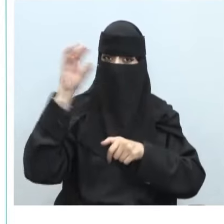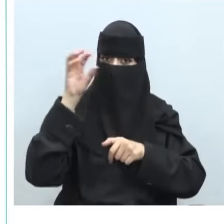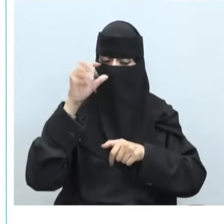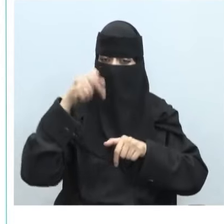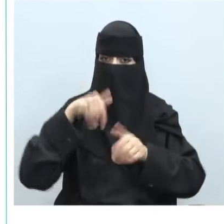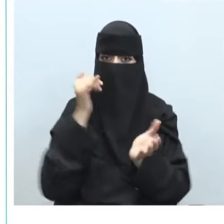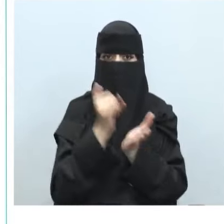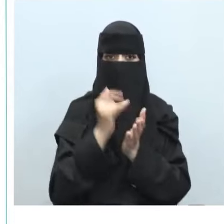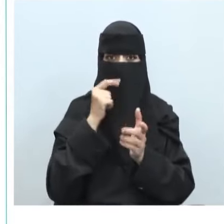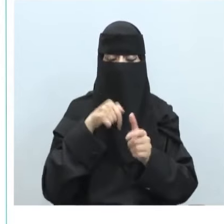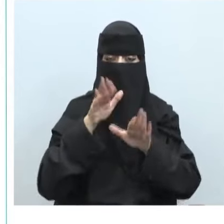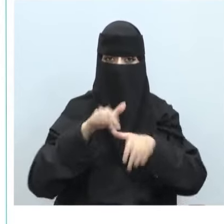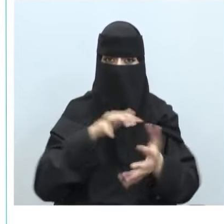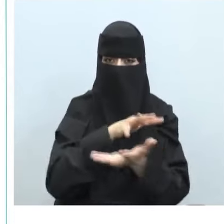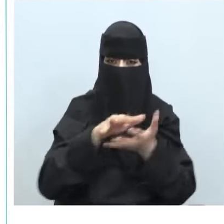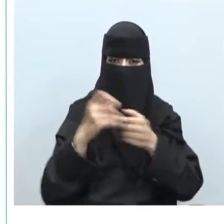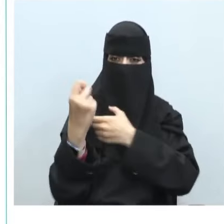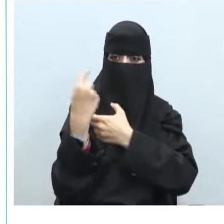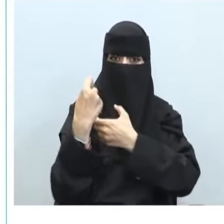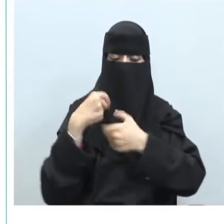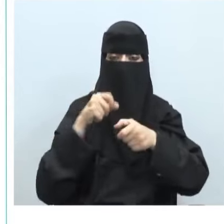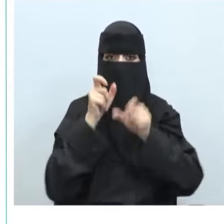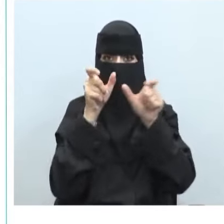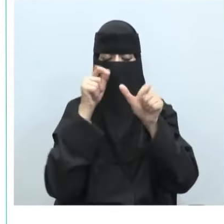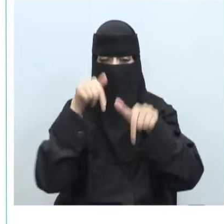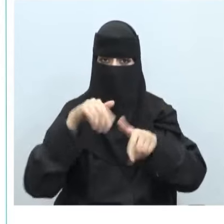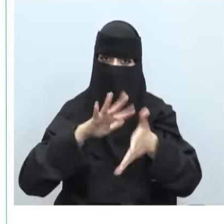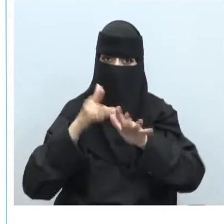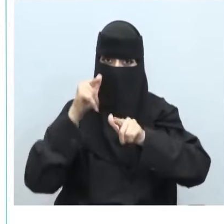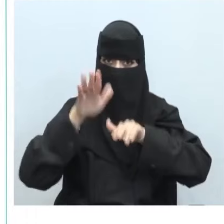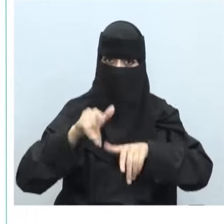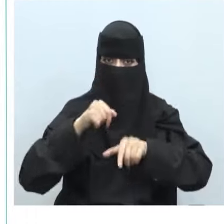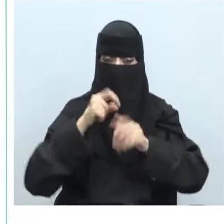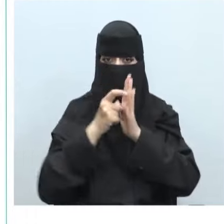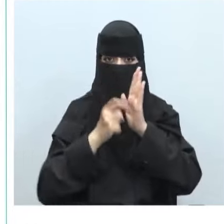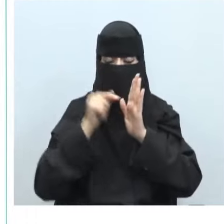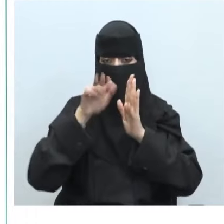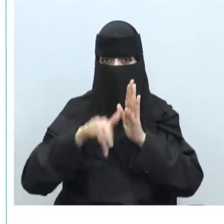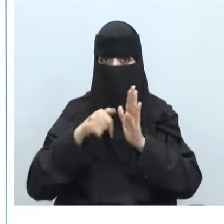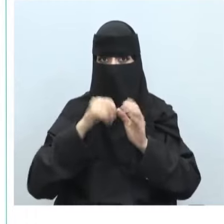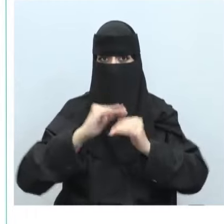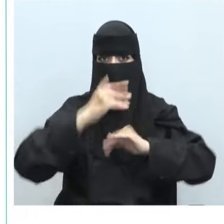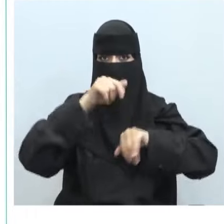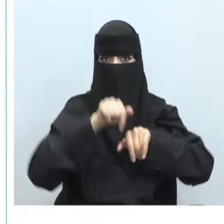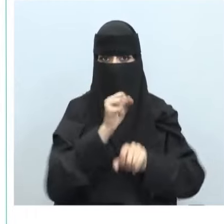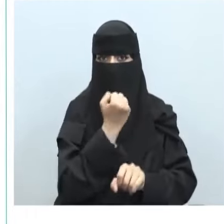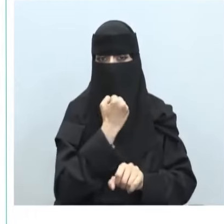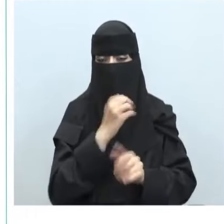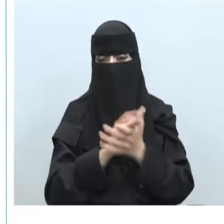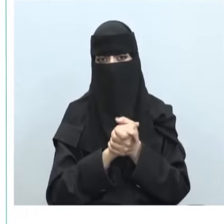مسؤولية الحوادث والاختراقات الأمنية التي قد تحدث في أنظمتهم وأجهزتهم الخاصة